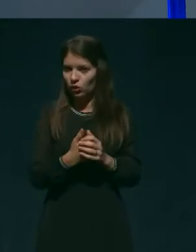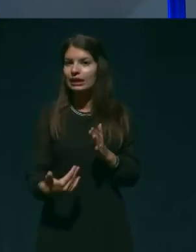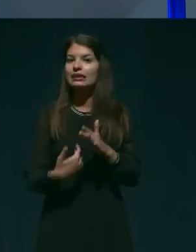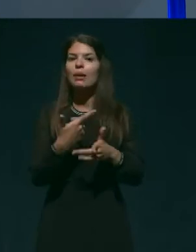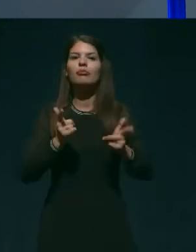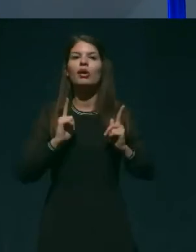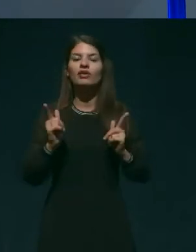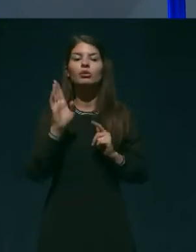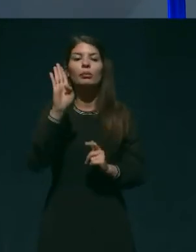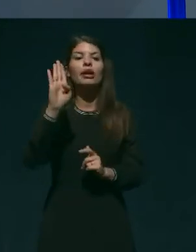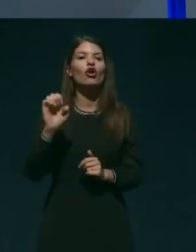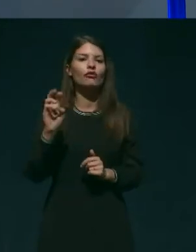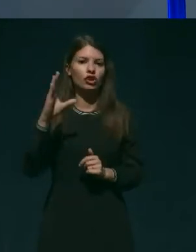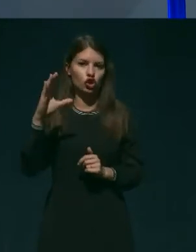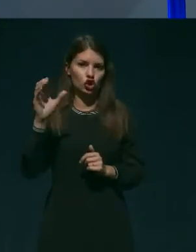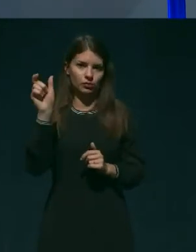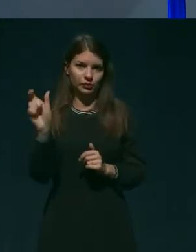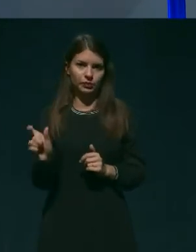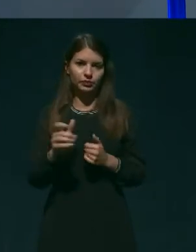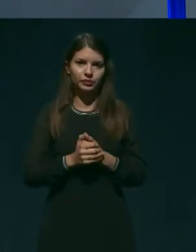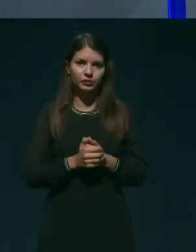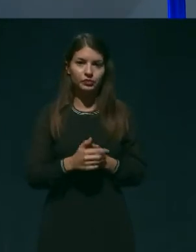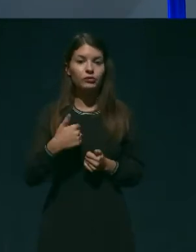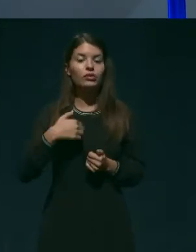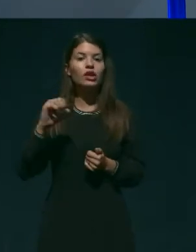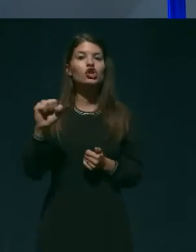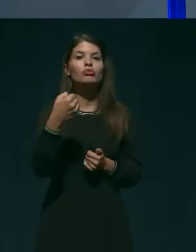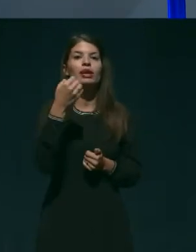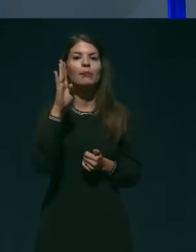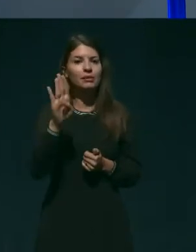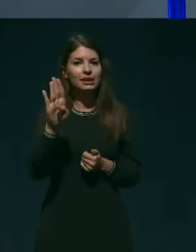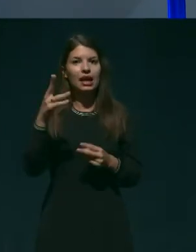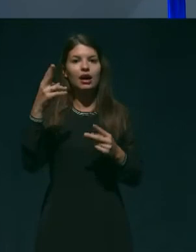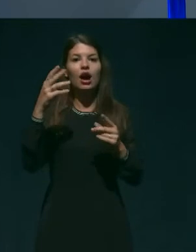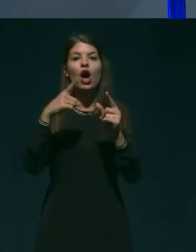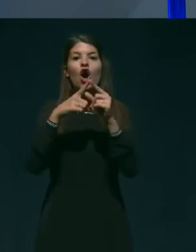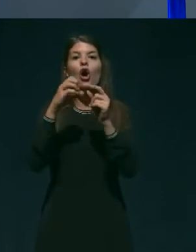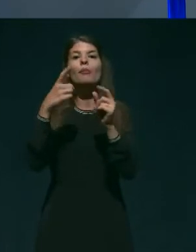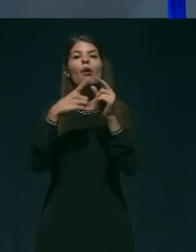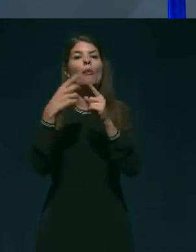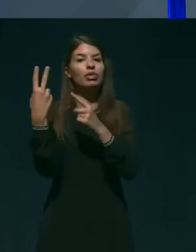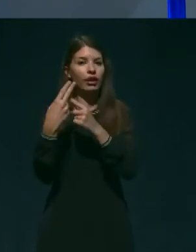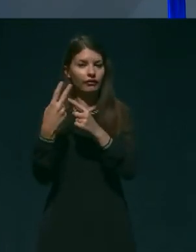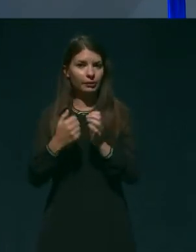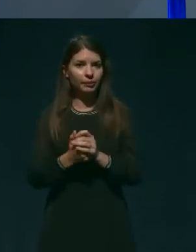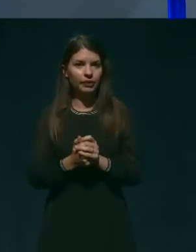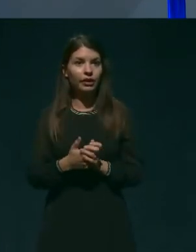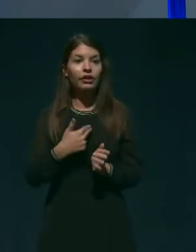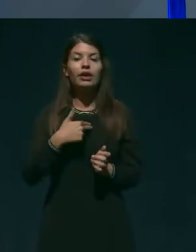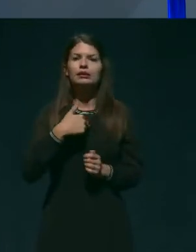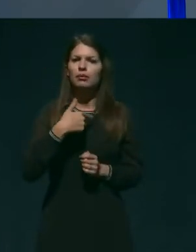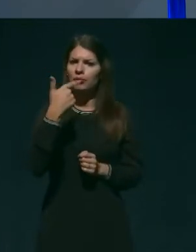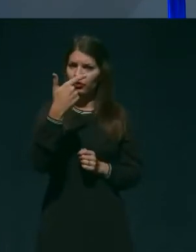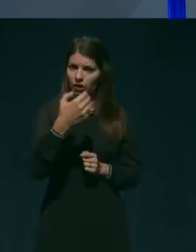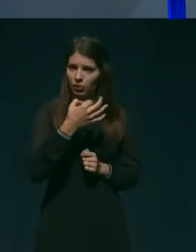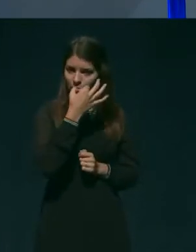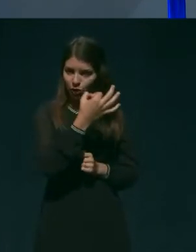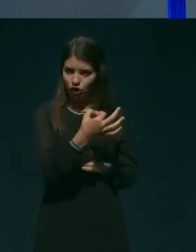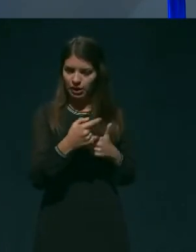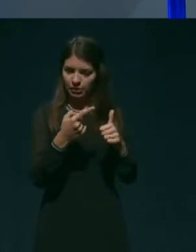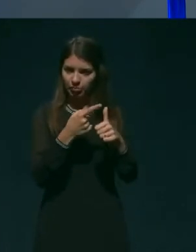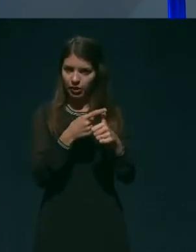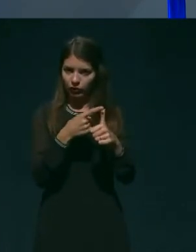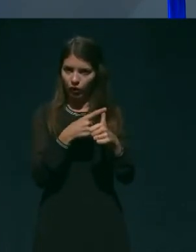Bejovič. Bejovič, tako. Prosim. Špela Beziak, Pop TV. Imamo v bistvu dve vprašanje. Prvo se